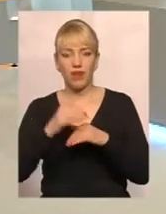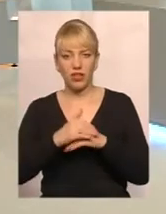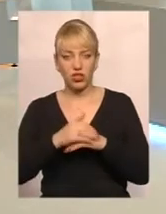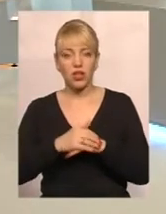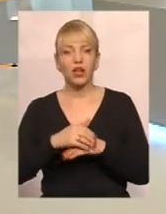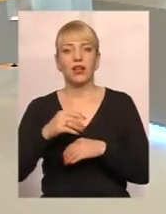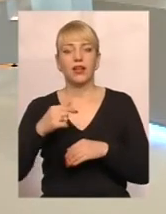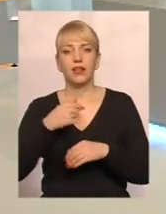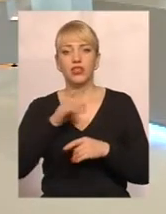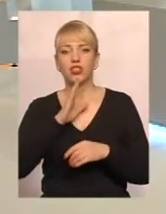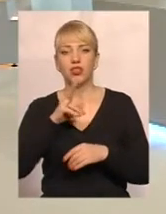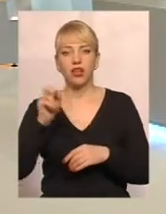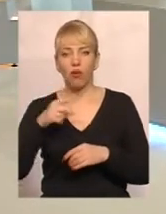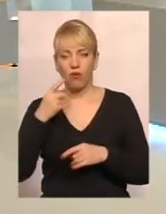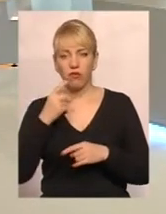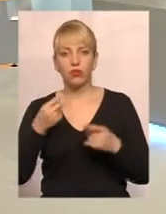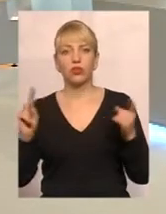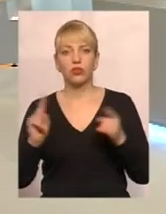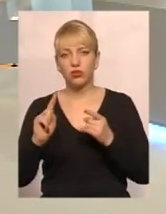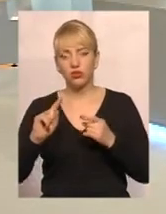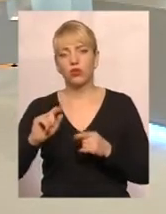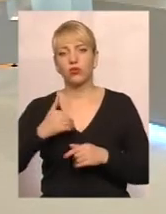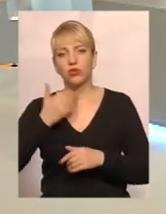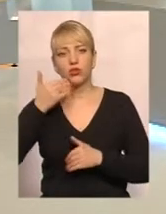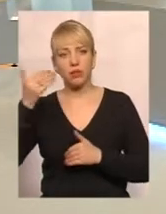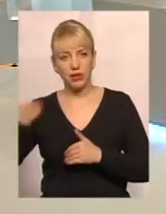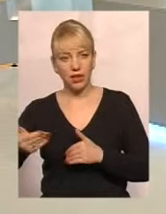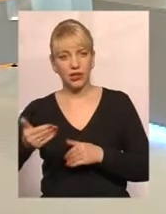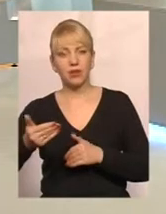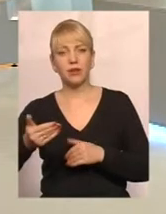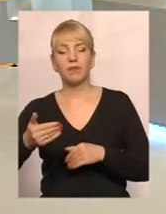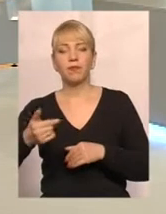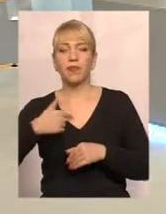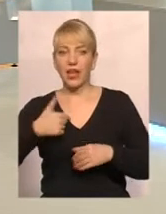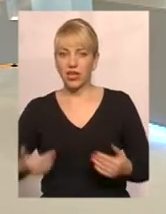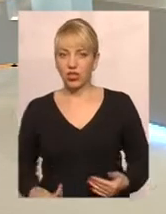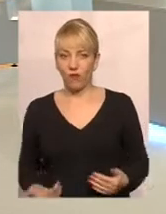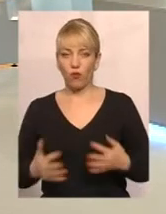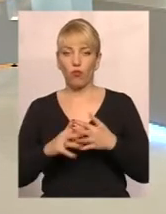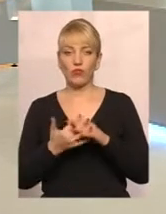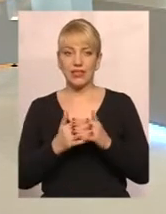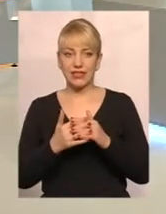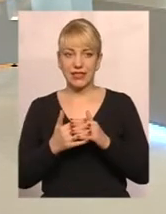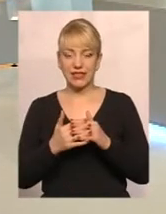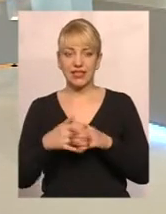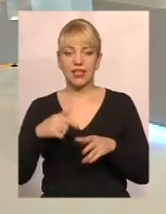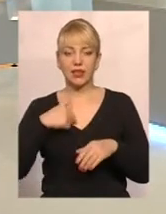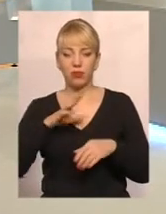Я теж хочу запитати, що мені, я воживу в сільі, і мені вторік було